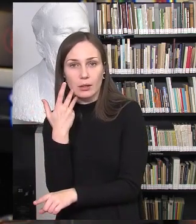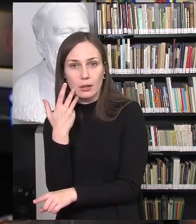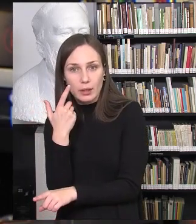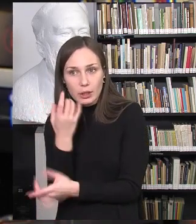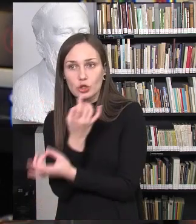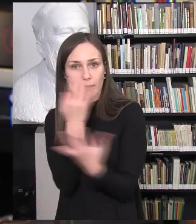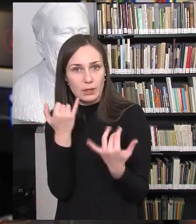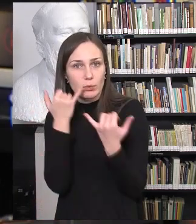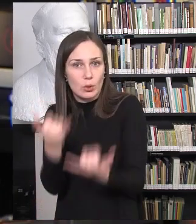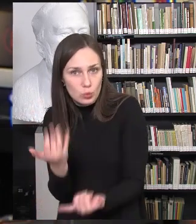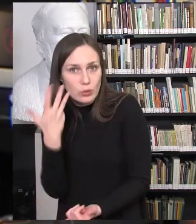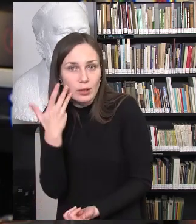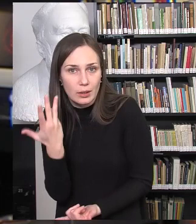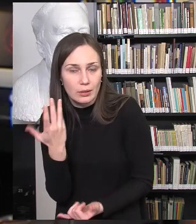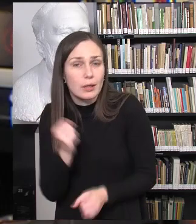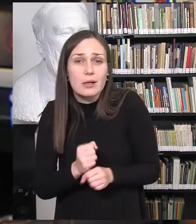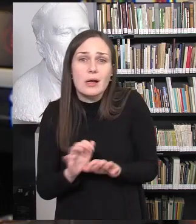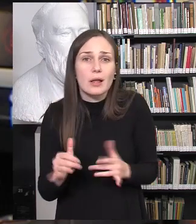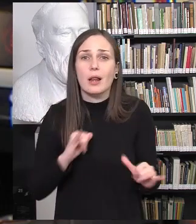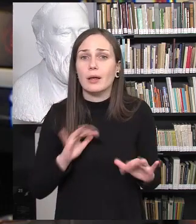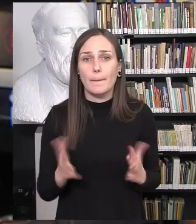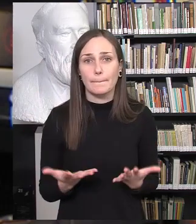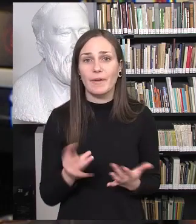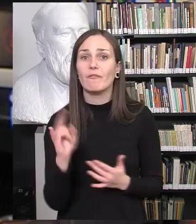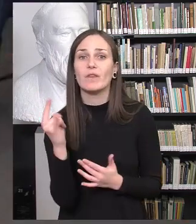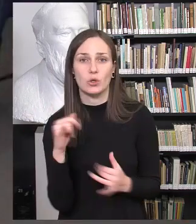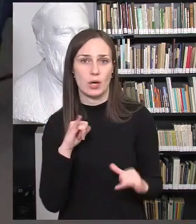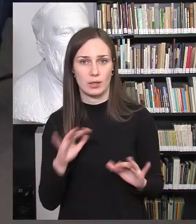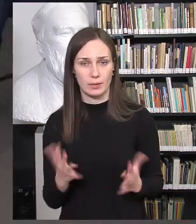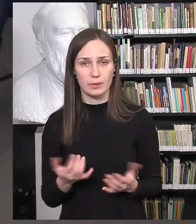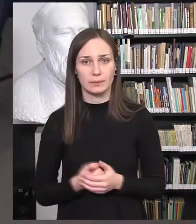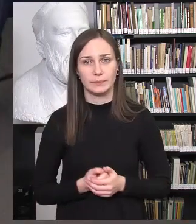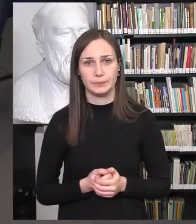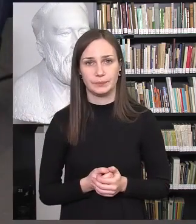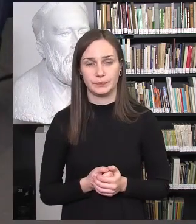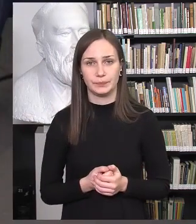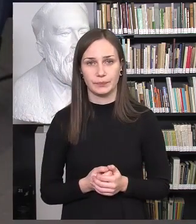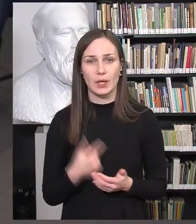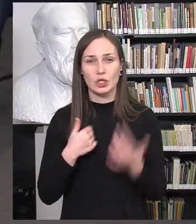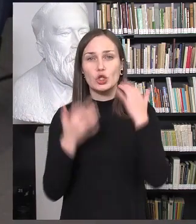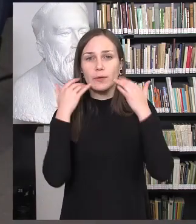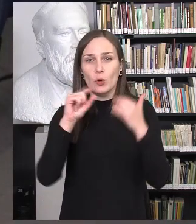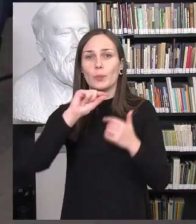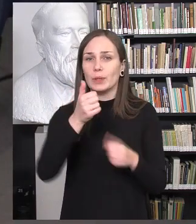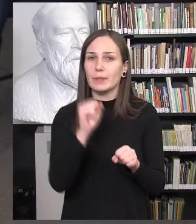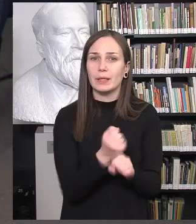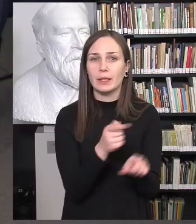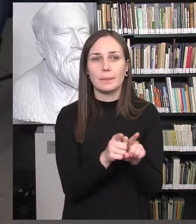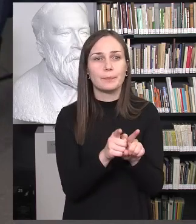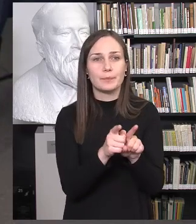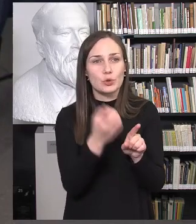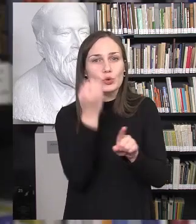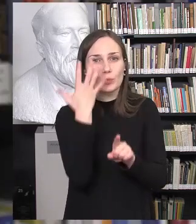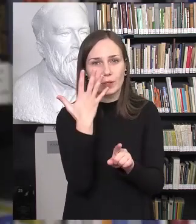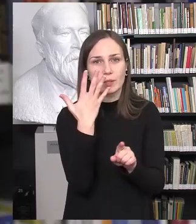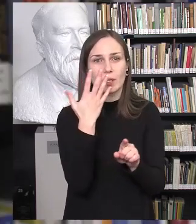tas švietimas kokybiškas. Tai vat ką daryt laikui? Aš manau, kad pirmiausia turim priimti tą realybę, kad